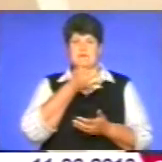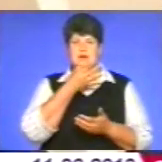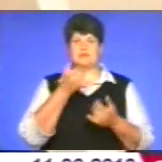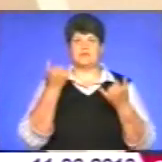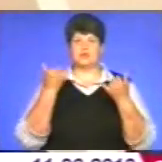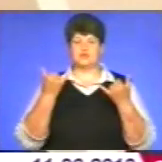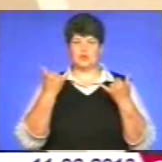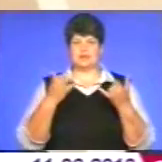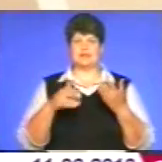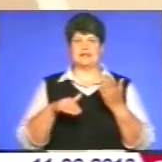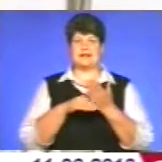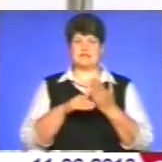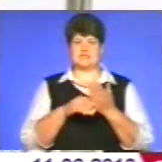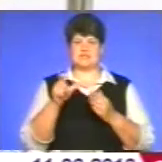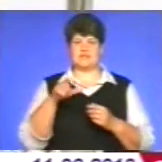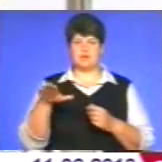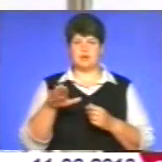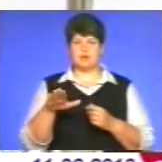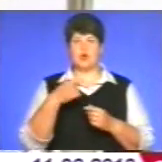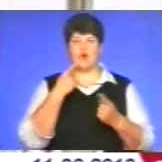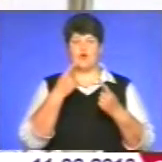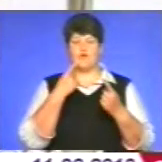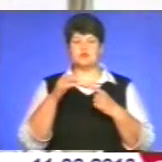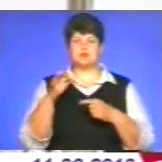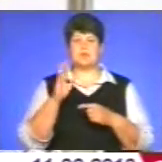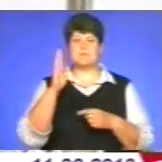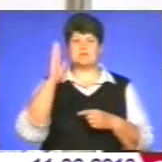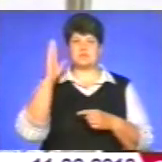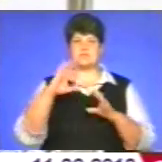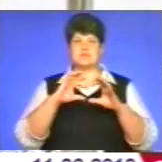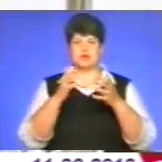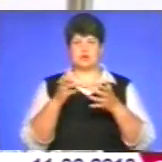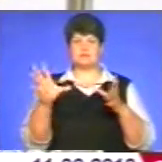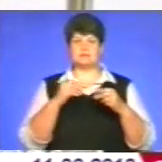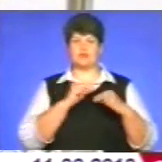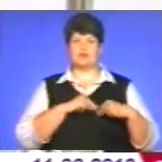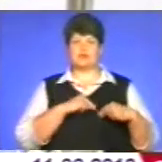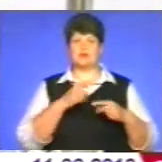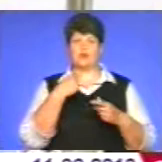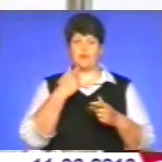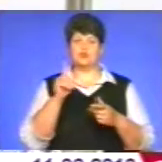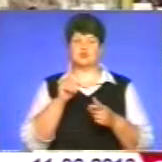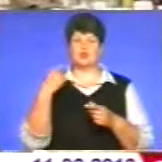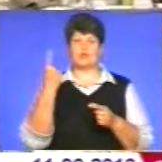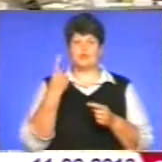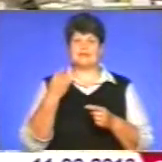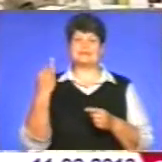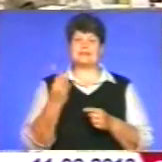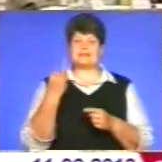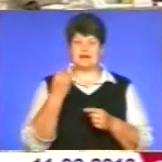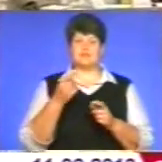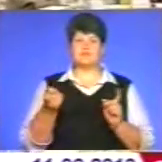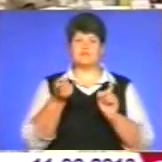інвесторів з Європи. Говорячи про перспективи міжнародної співпраці, Юрій Желіховський наголосив, що область зацікавлена у